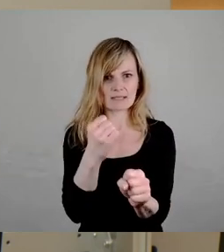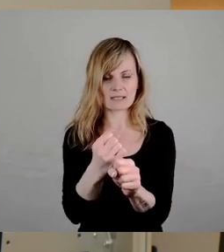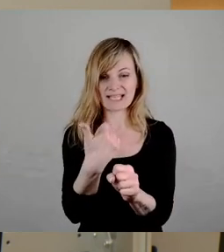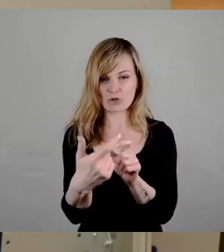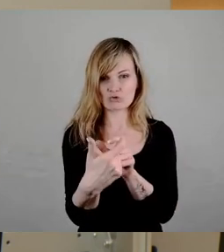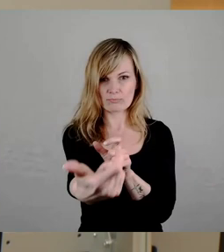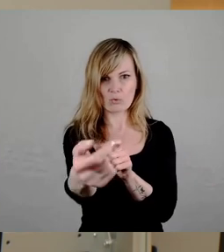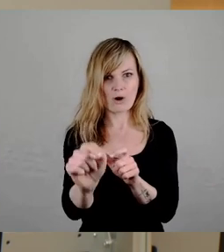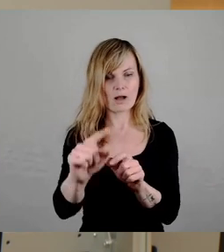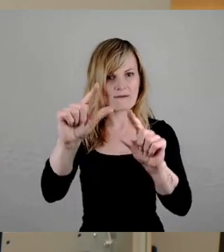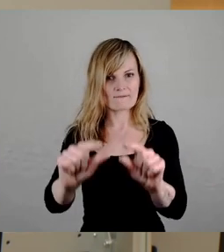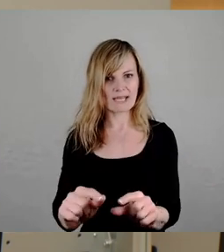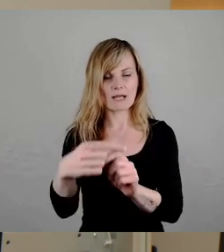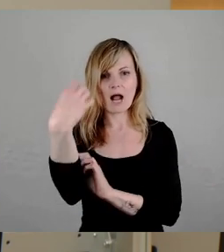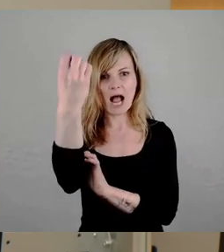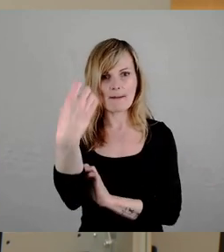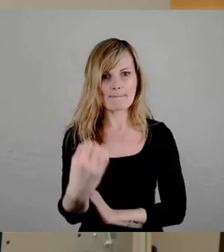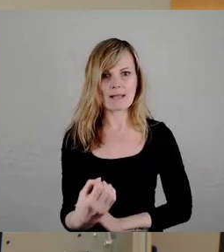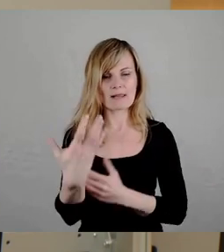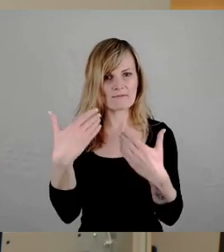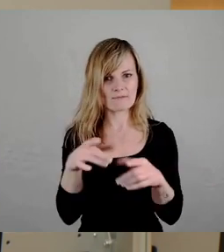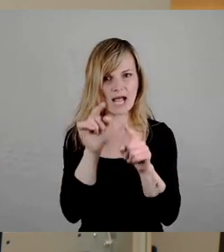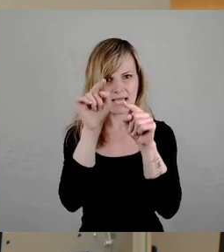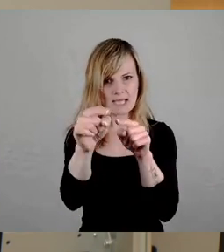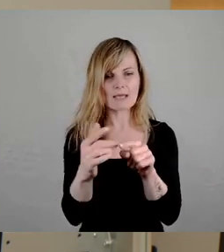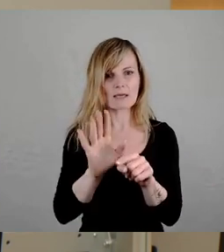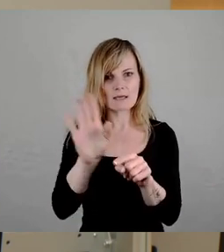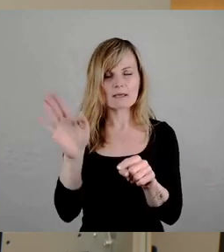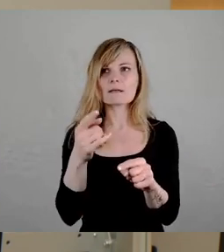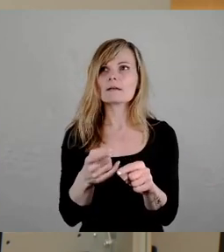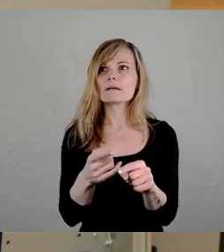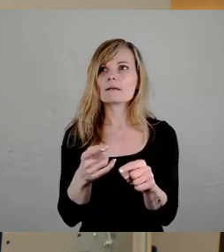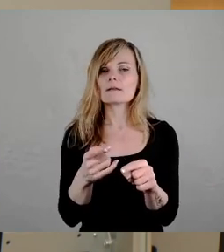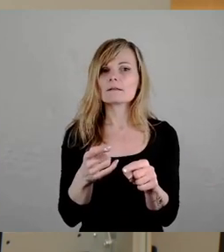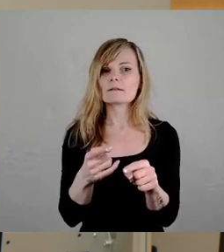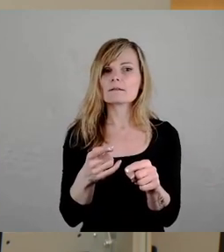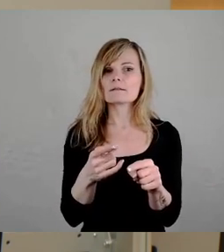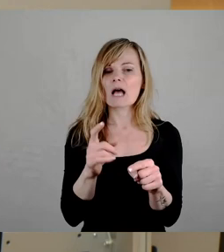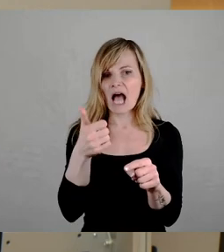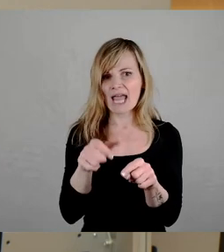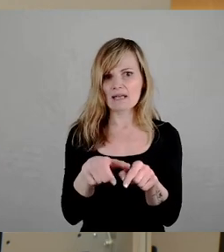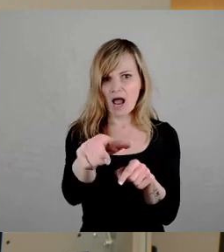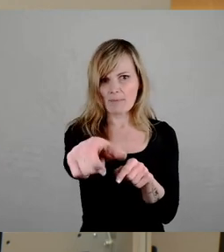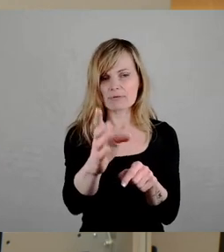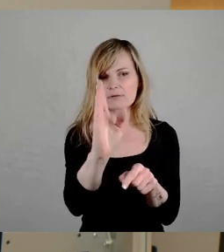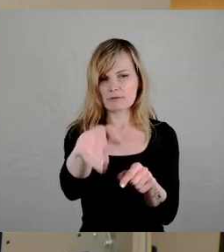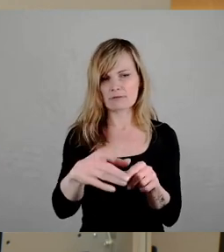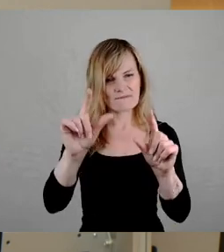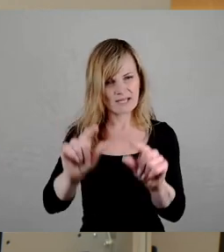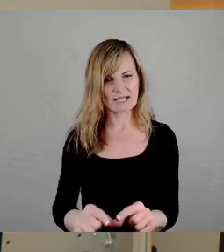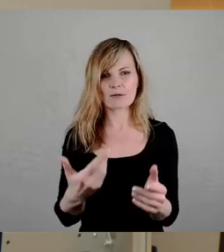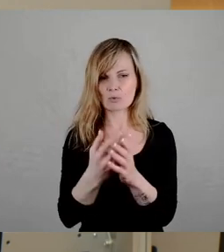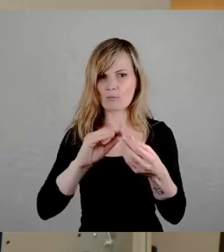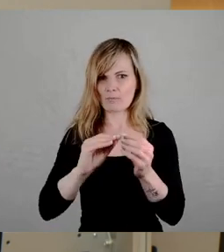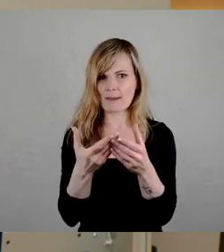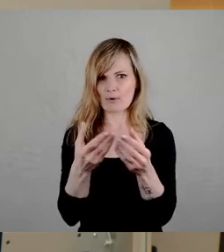habe eine Ampelschaltung dann im Prinzip frei, kriege da im Prinzip ja, habe eine Verzweigung weniger und kriege das Problem damit gelöst. Herr